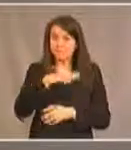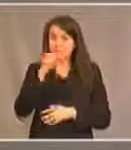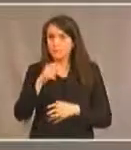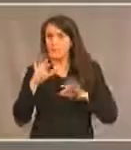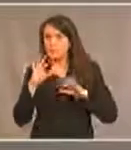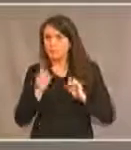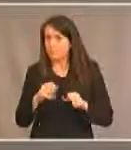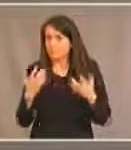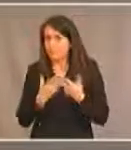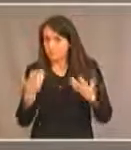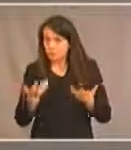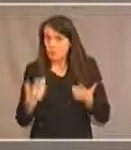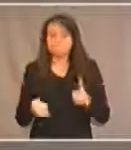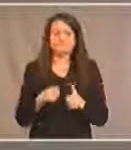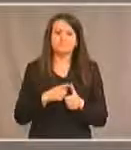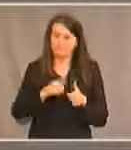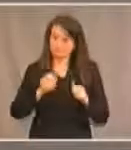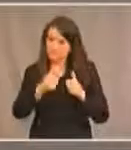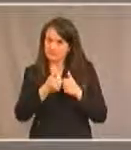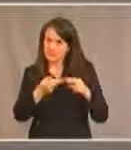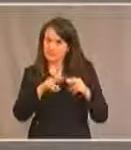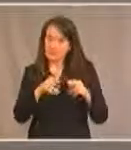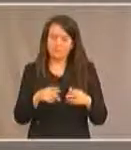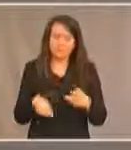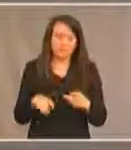fonctionner. Le défi supplémentaire